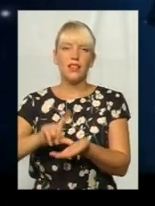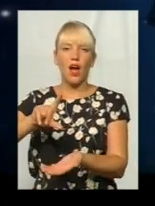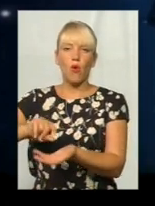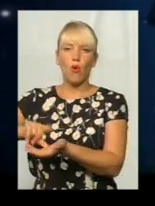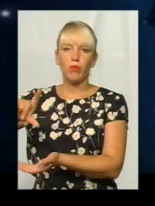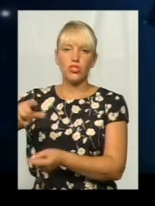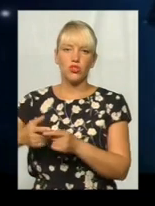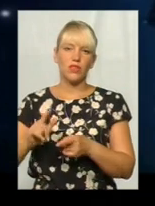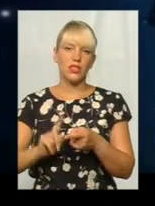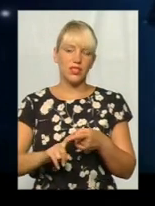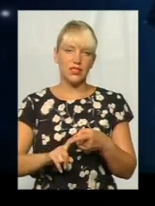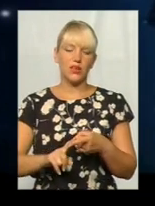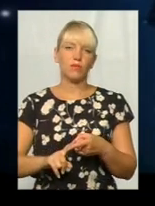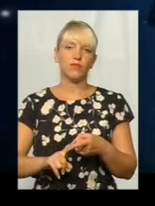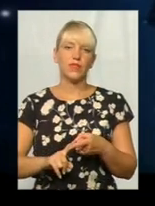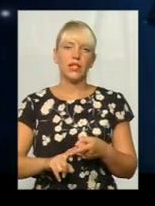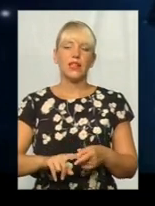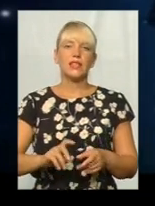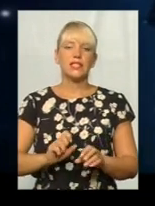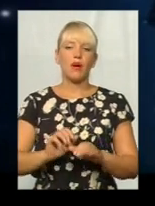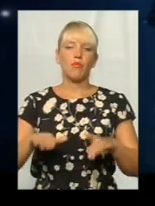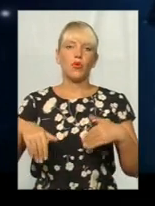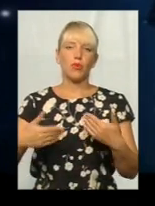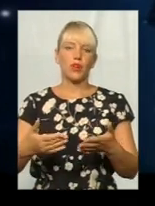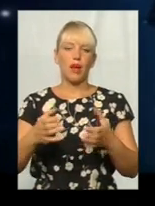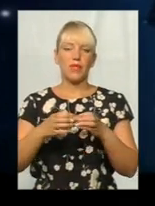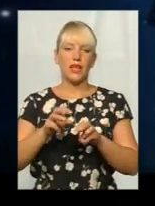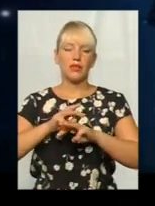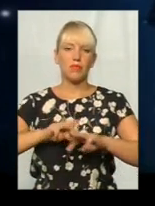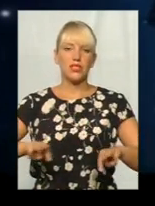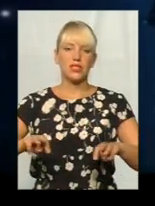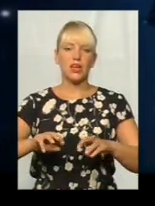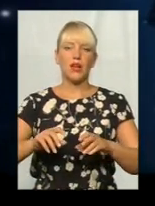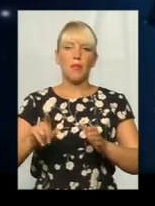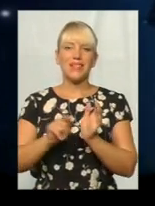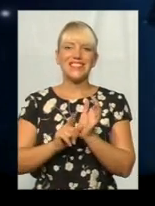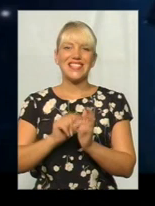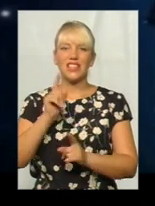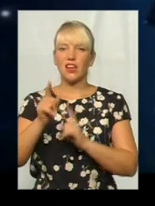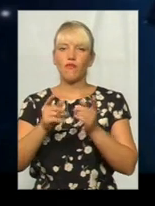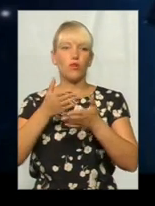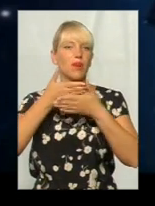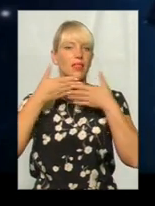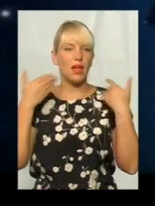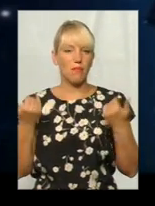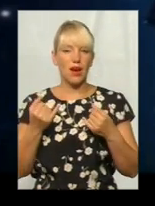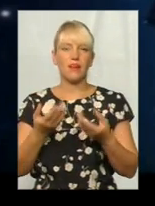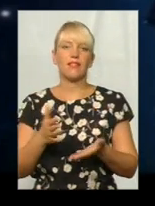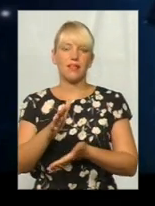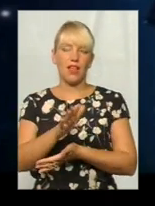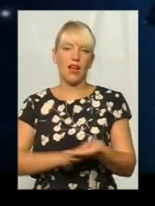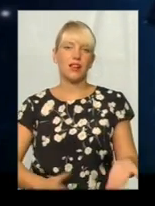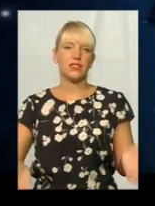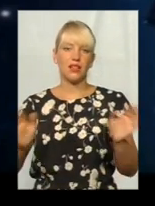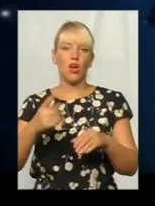рівні. А саме цього в запропонованні Кабінету міністрів України пенсійній реформі немає. І далі залишається